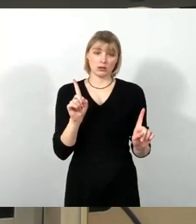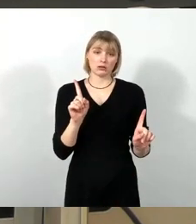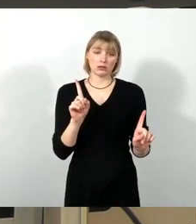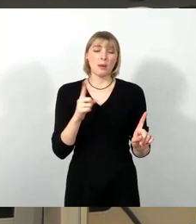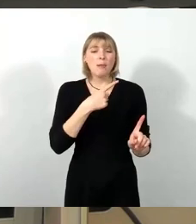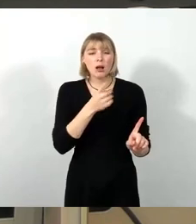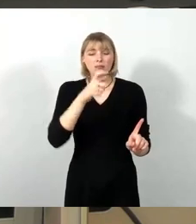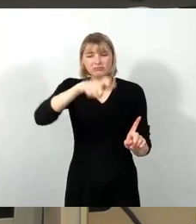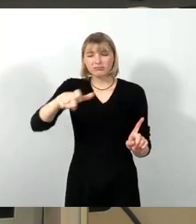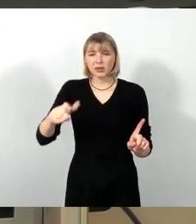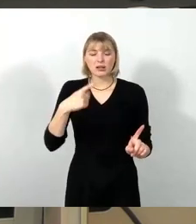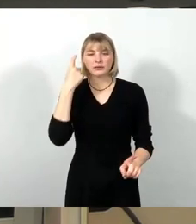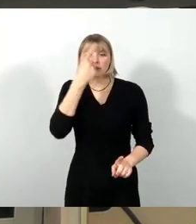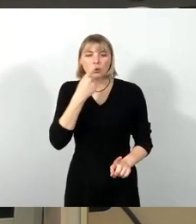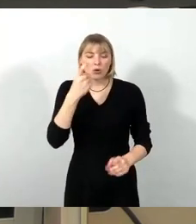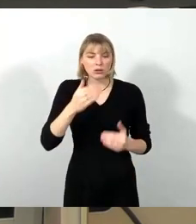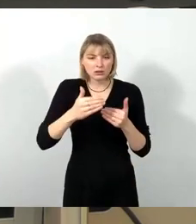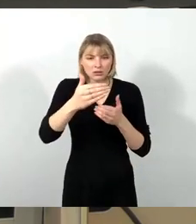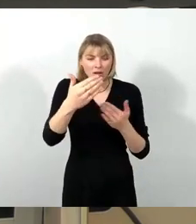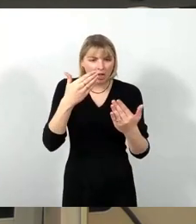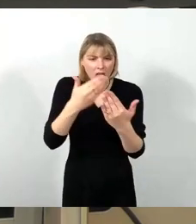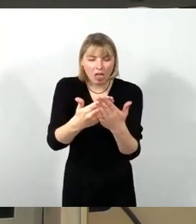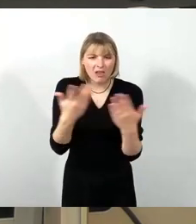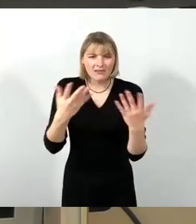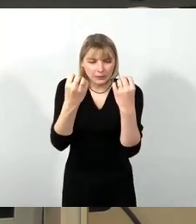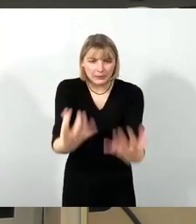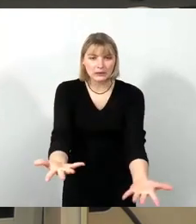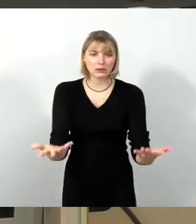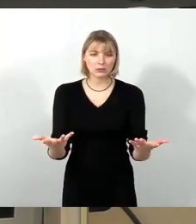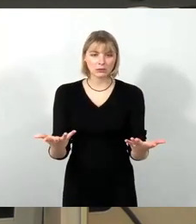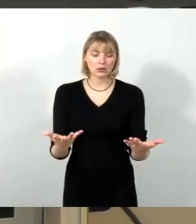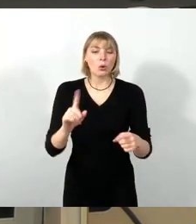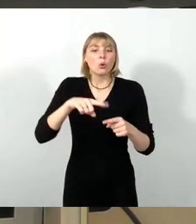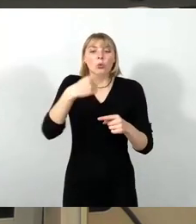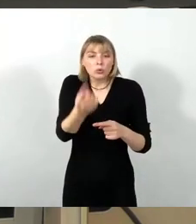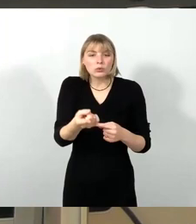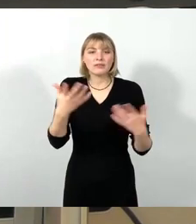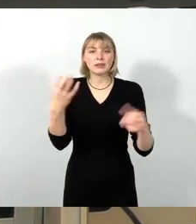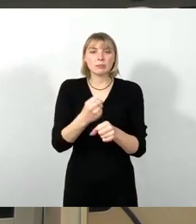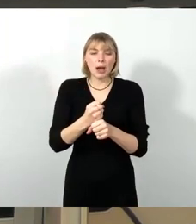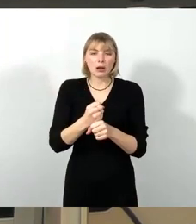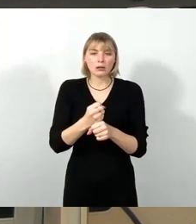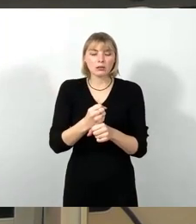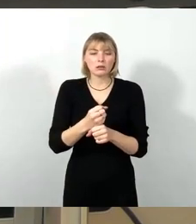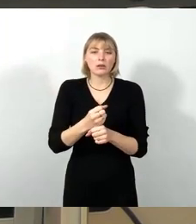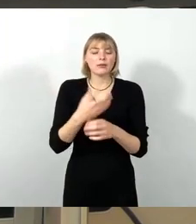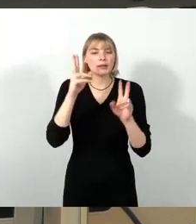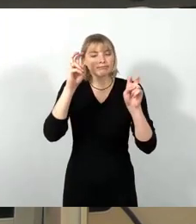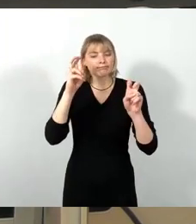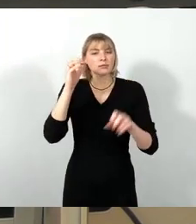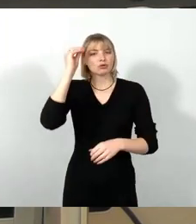das, was auf uns zukommt. Und was macht man denn in einer klugen Politik, wenn